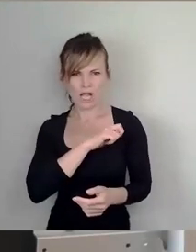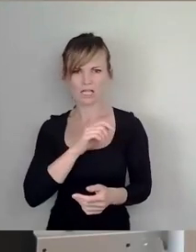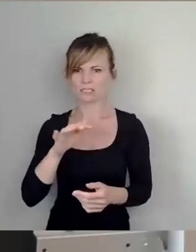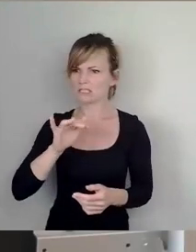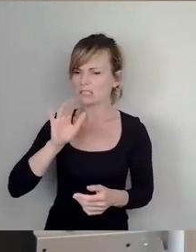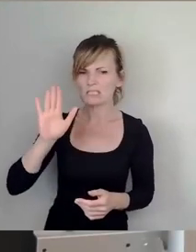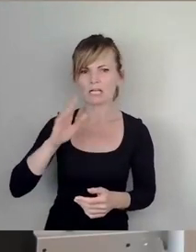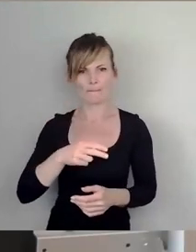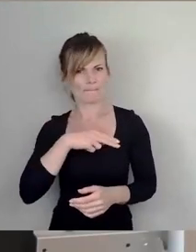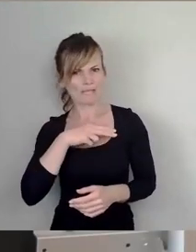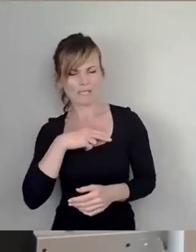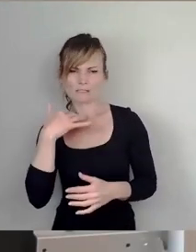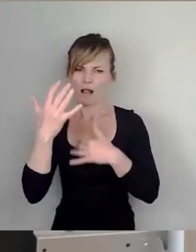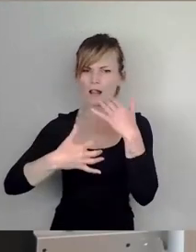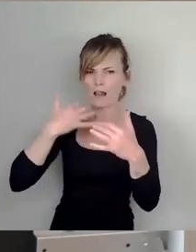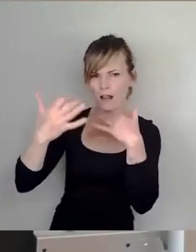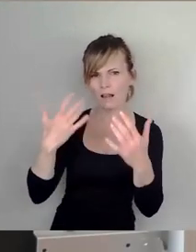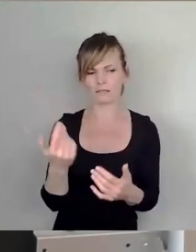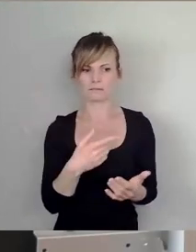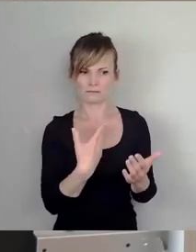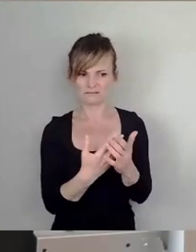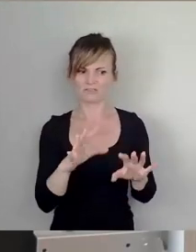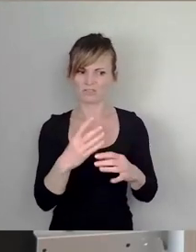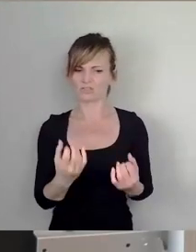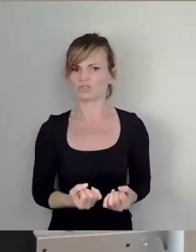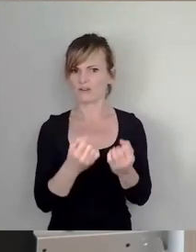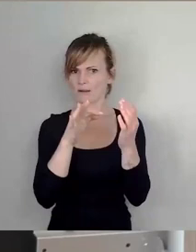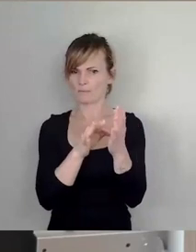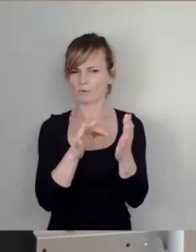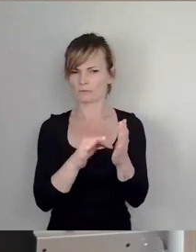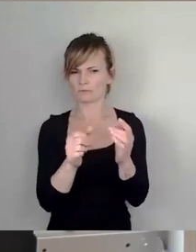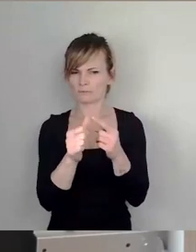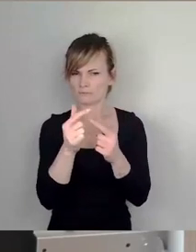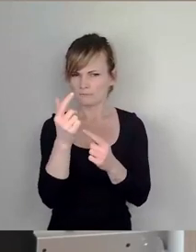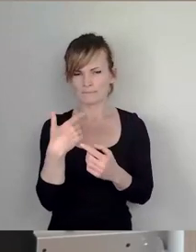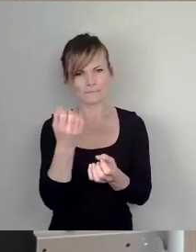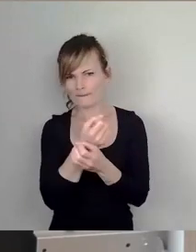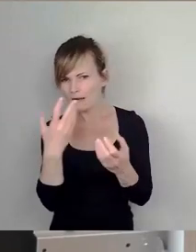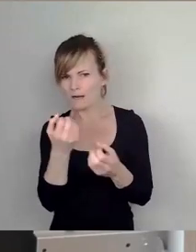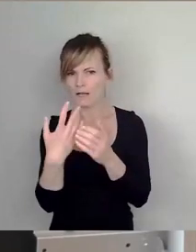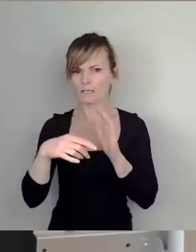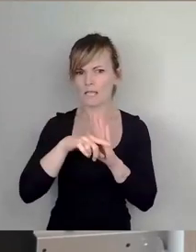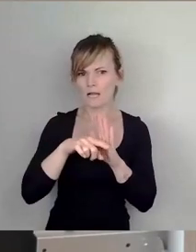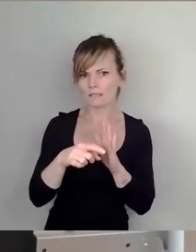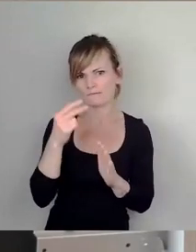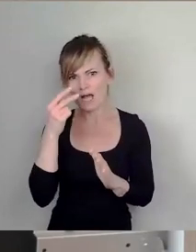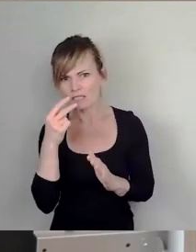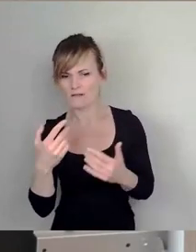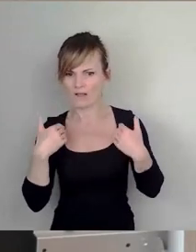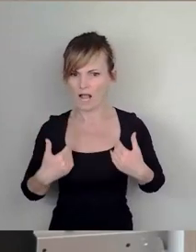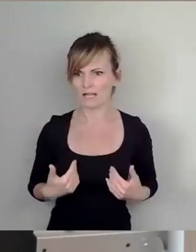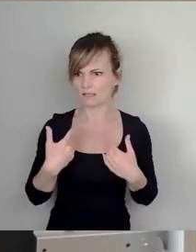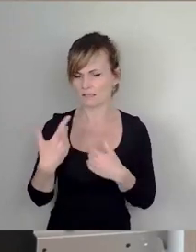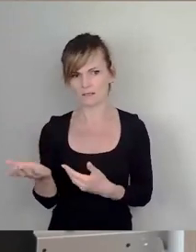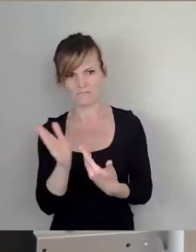Und dafür der Schwerpunkt auf eine Reihe von MFS bekannt gewordener, unklarer und negativer Ansichten und Verhaltensweisen gelegt,